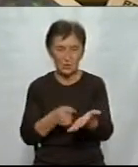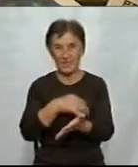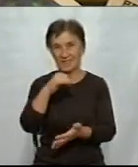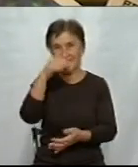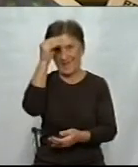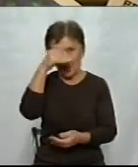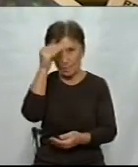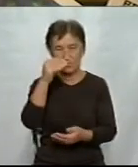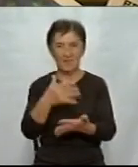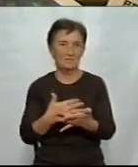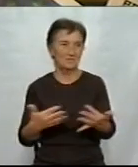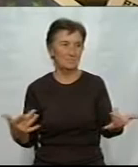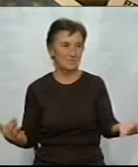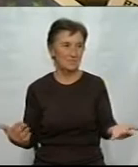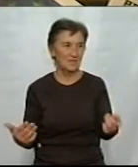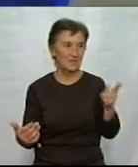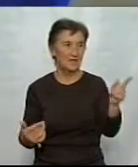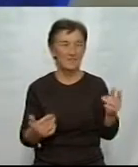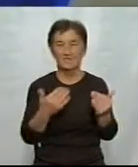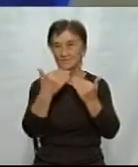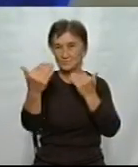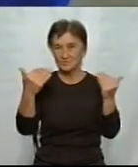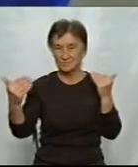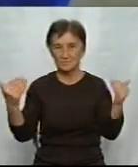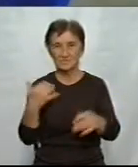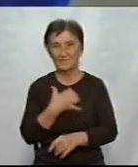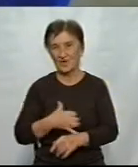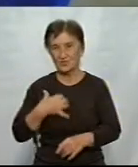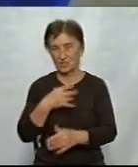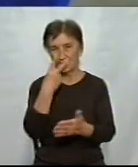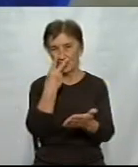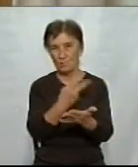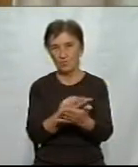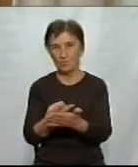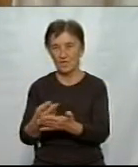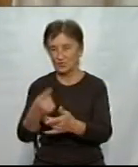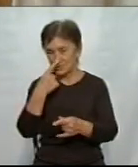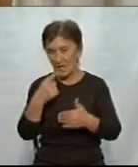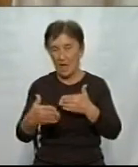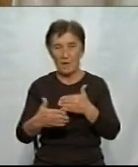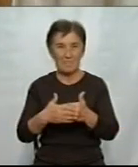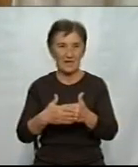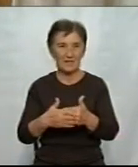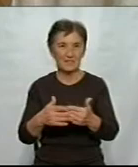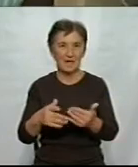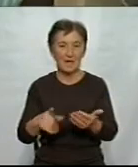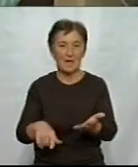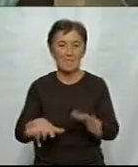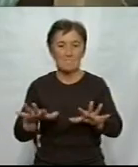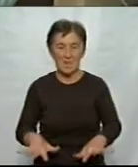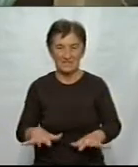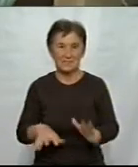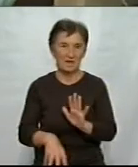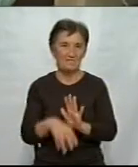Виставку предметів, які зібрали у музеї виборчого трешу, важливо побачити перед місцевими виборами, які відбудуться 25 жовтня, говорить